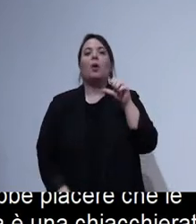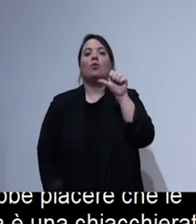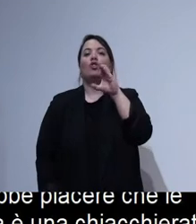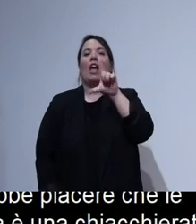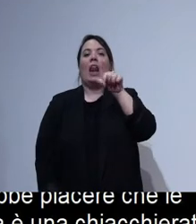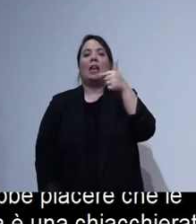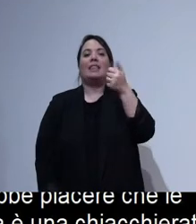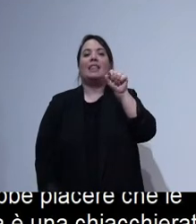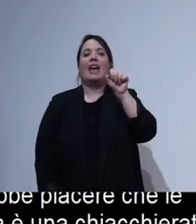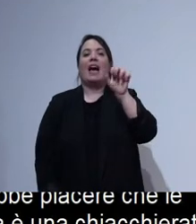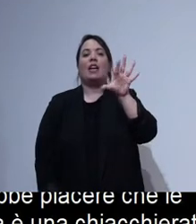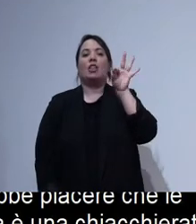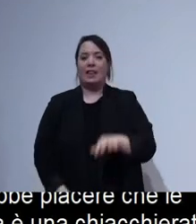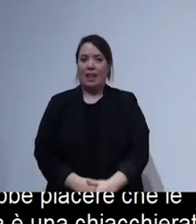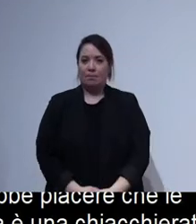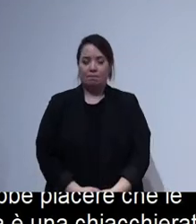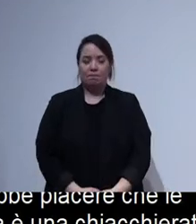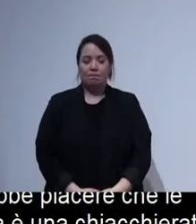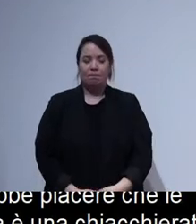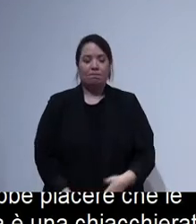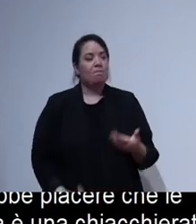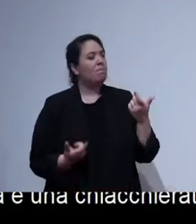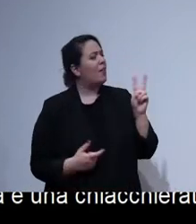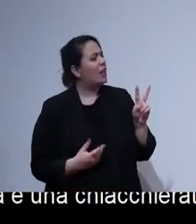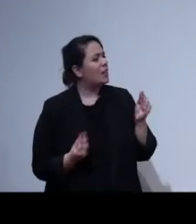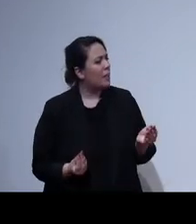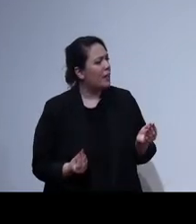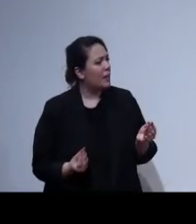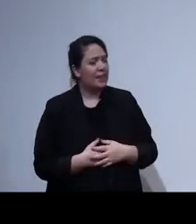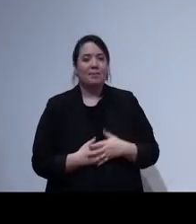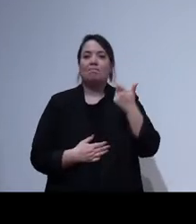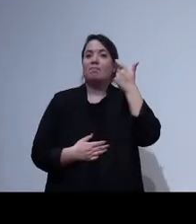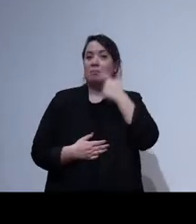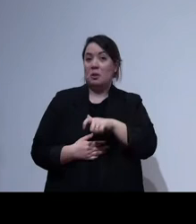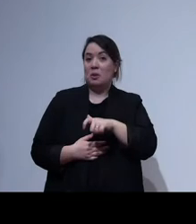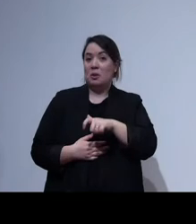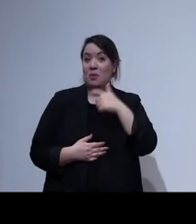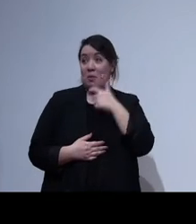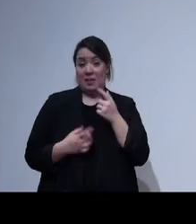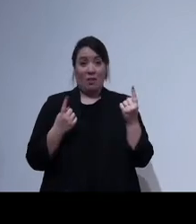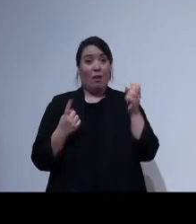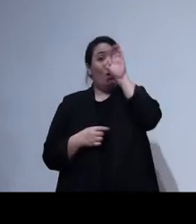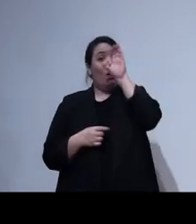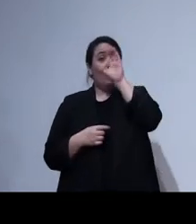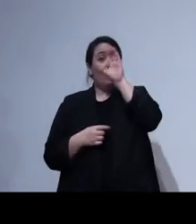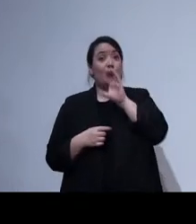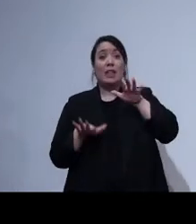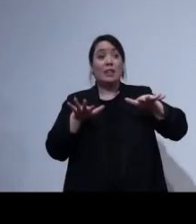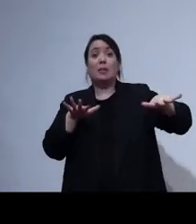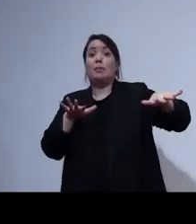Vale, perché? Scelta perché nell'ambito turistico una persona con disabilità